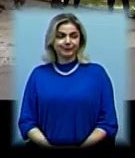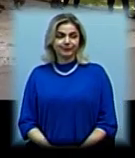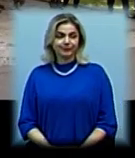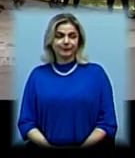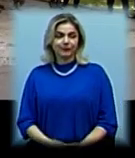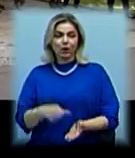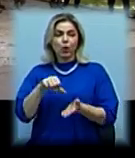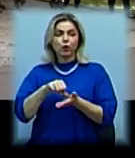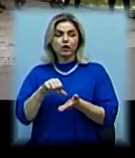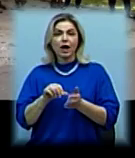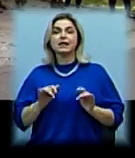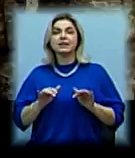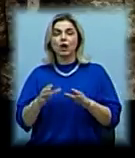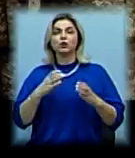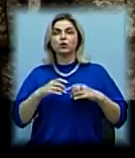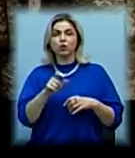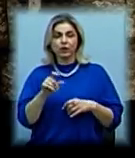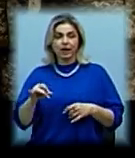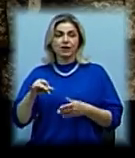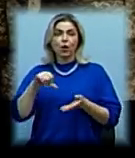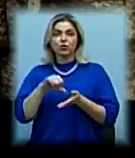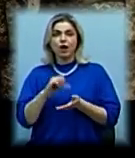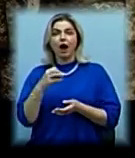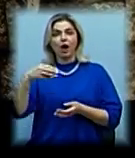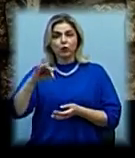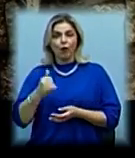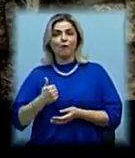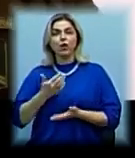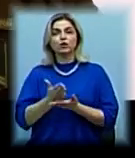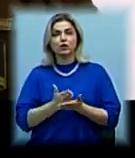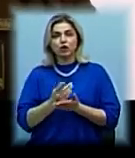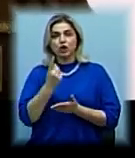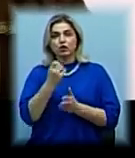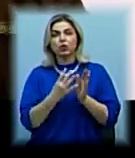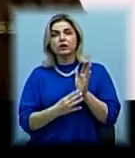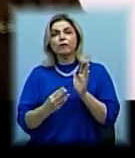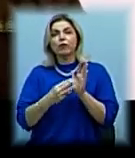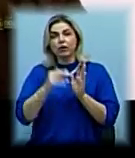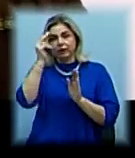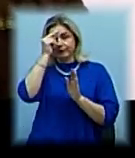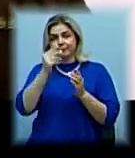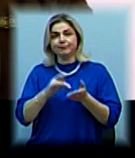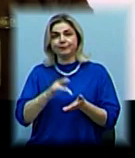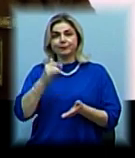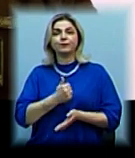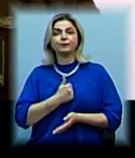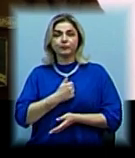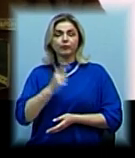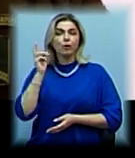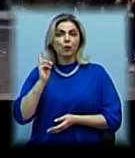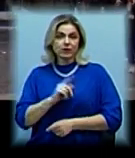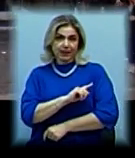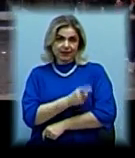Учасники заходу – студенти, ветерани антитерористичної операції, військовослужбовці 198-го навчального центру військово-морських сил України.